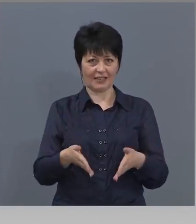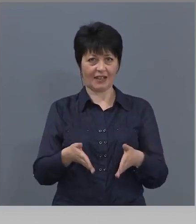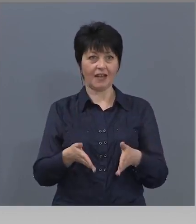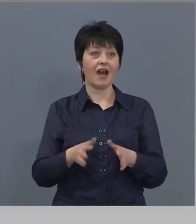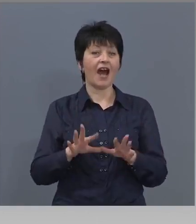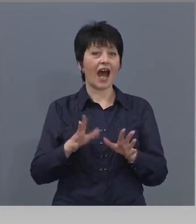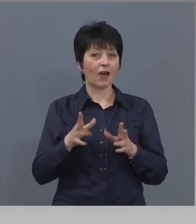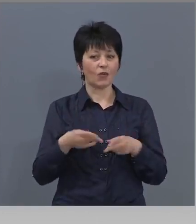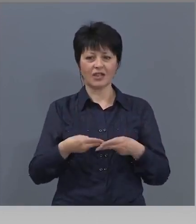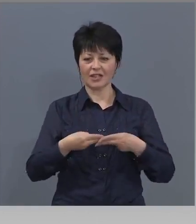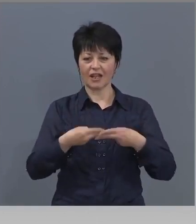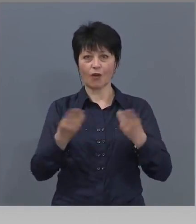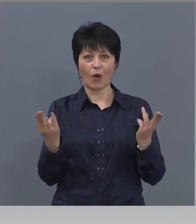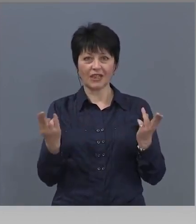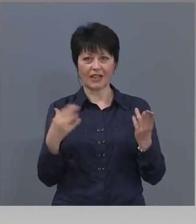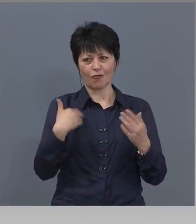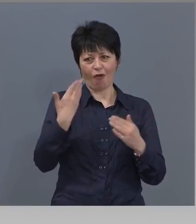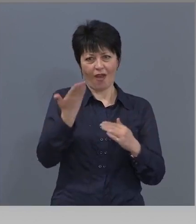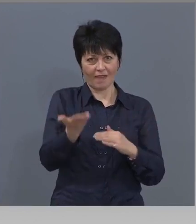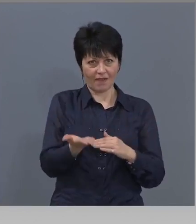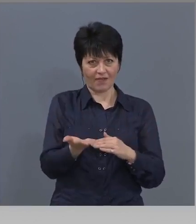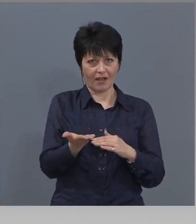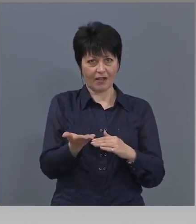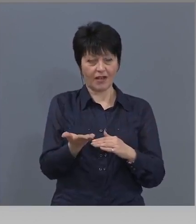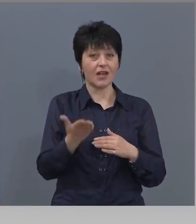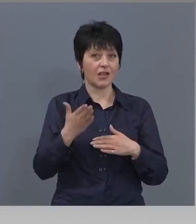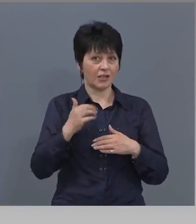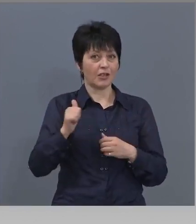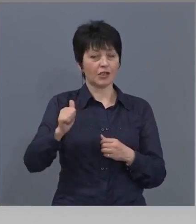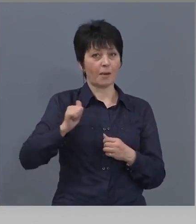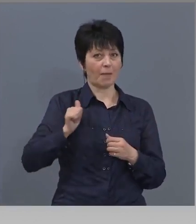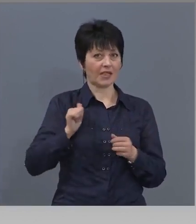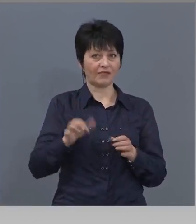казал, че когато си е наоткрито и спазваш предпазните мерки,